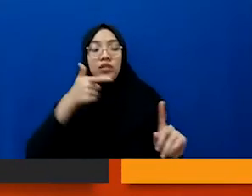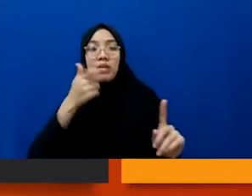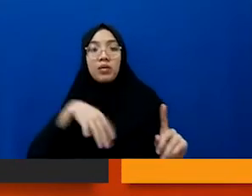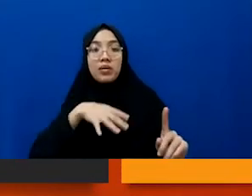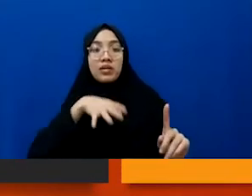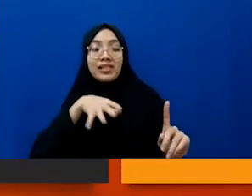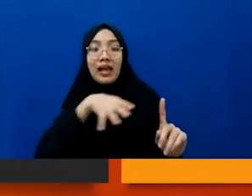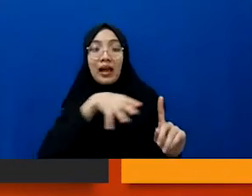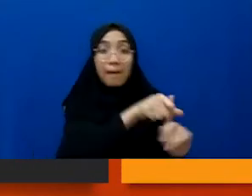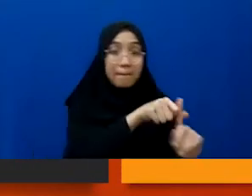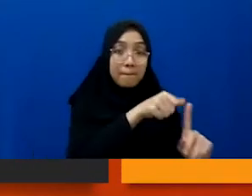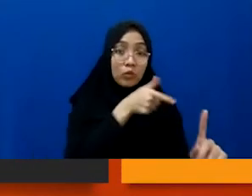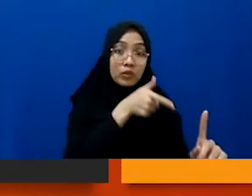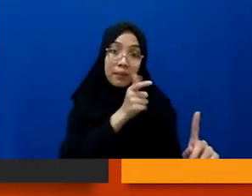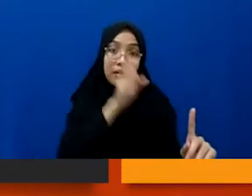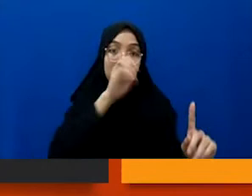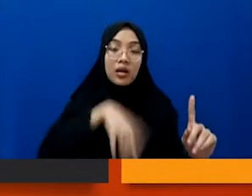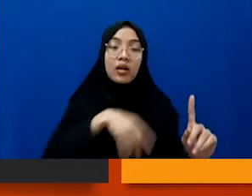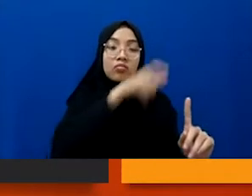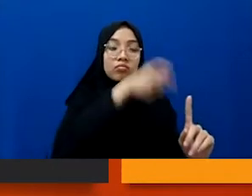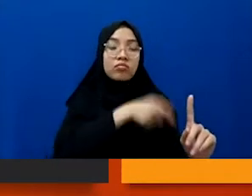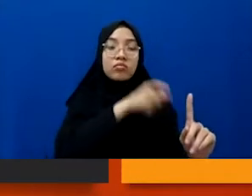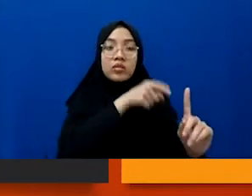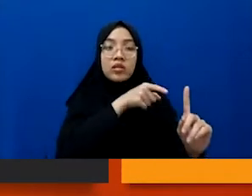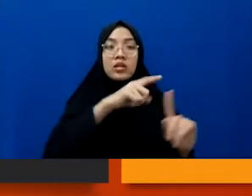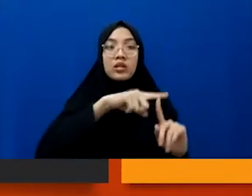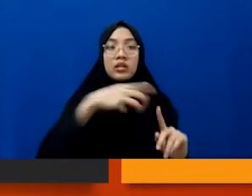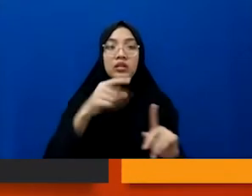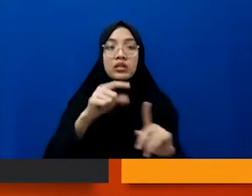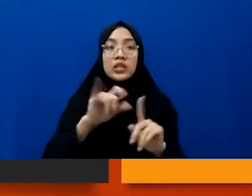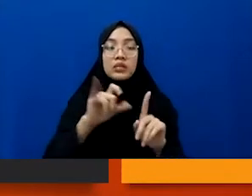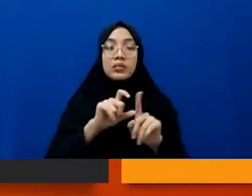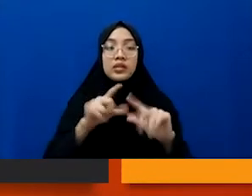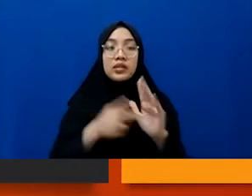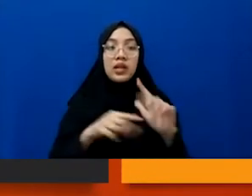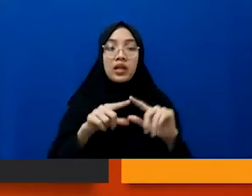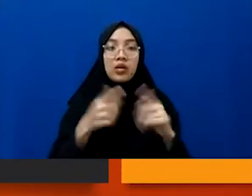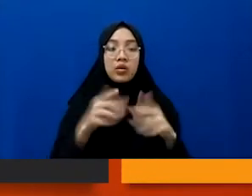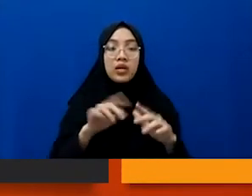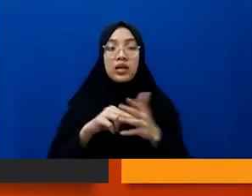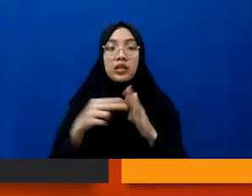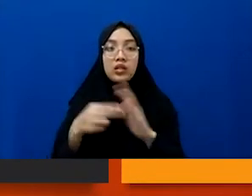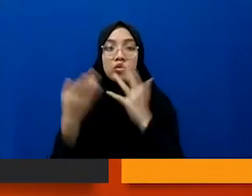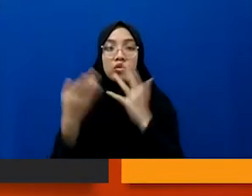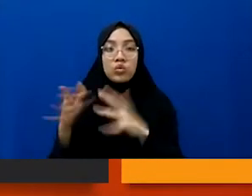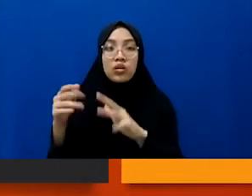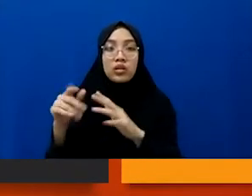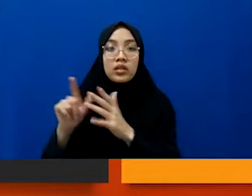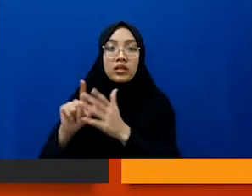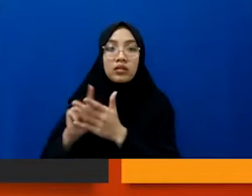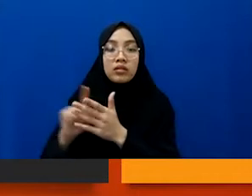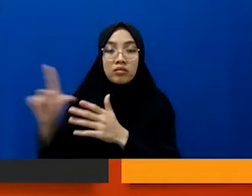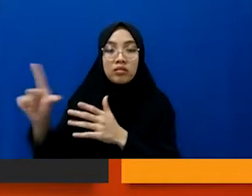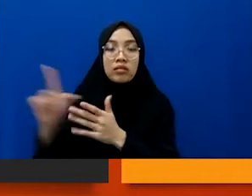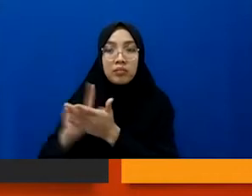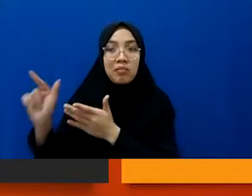dan terpidana ini karena sudah terpidana kemudian dia sudah masuk di lembaga pemasyarakatan